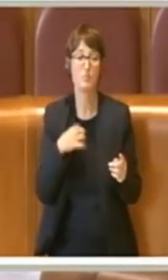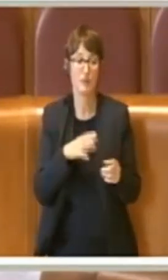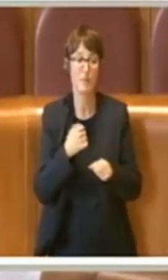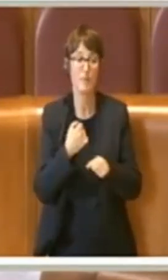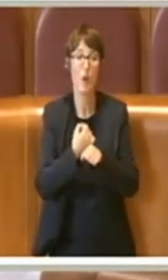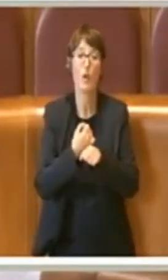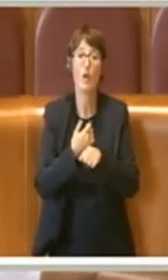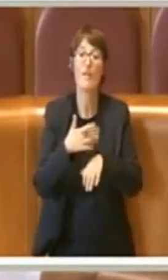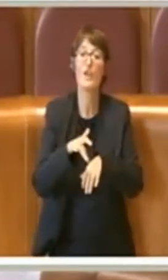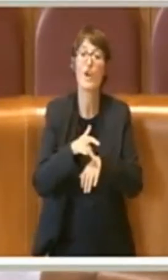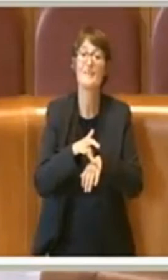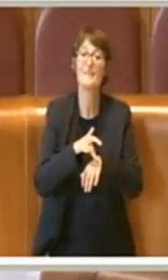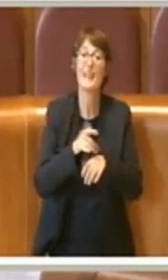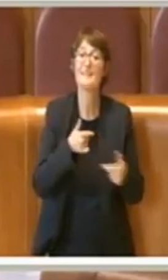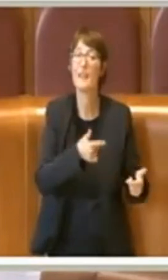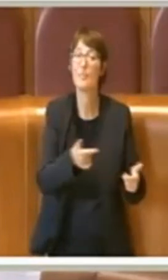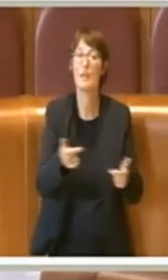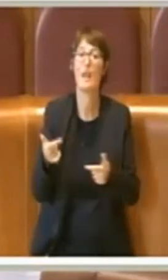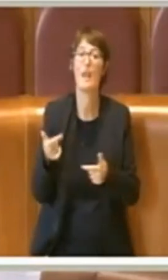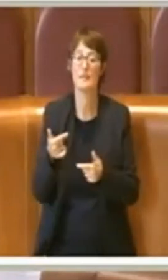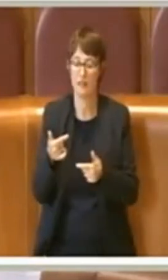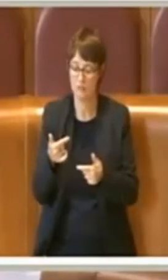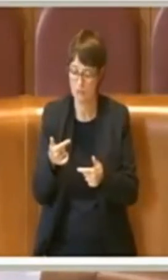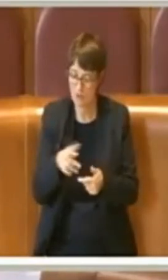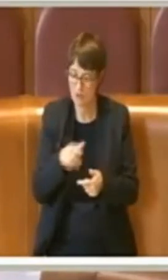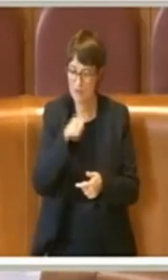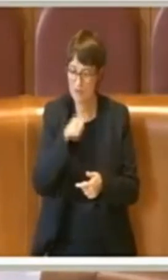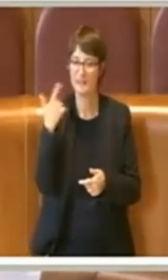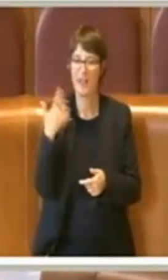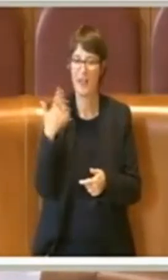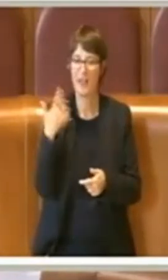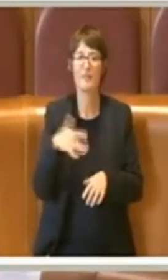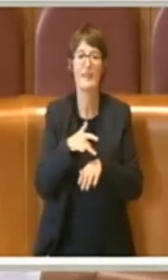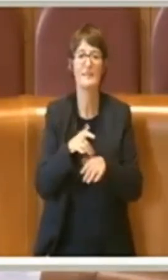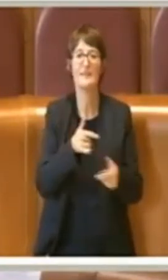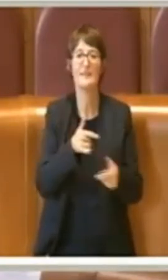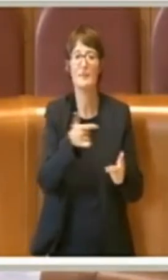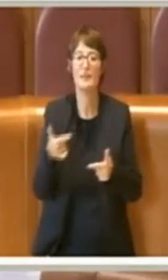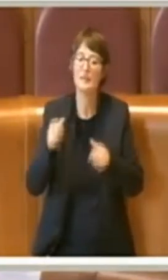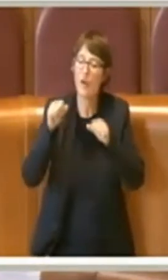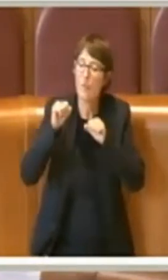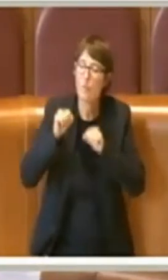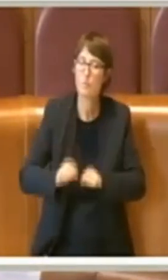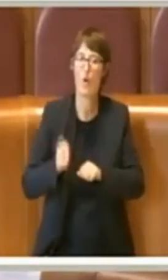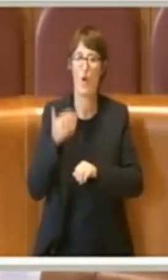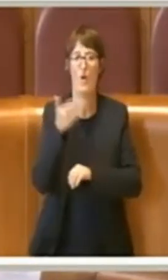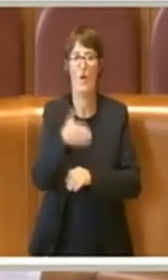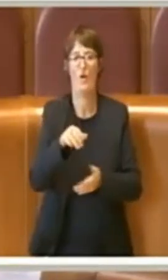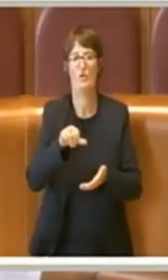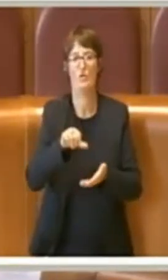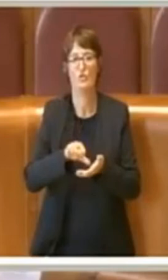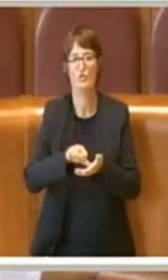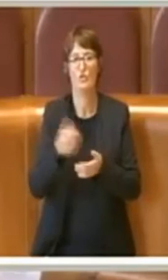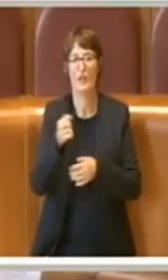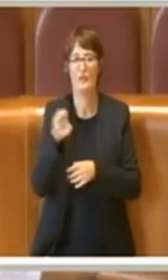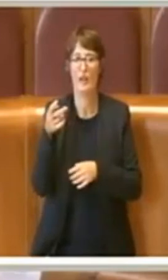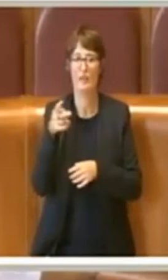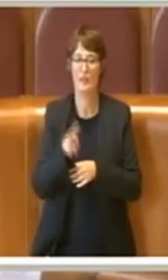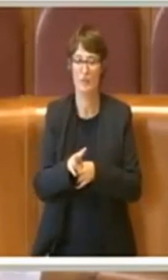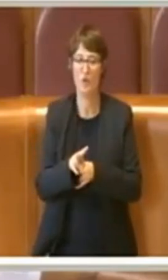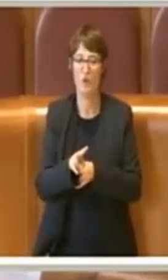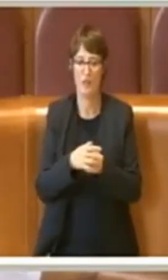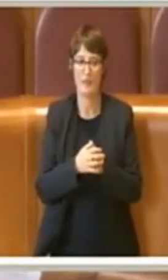per il ricorso ai centri antiviolenza e il ricorso al 15-22 da parte di tutte le